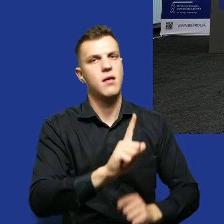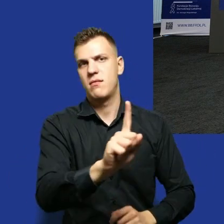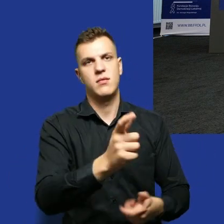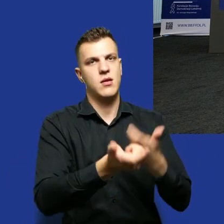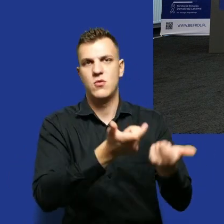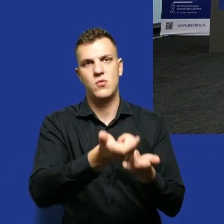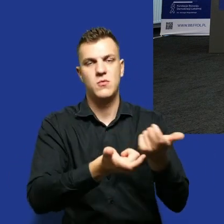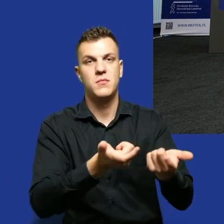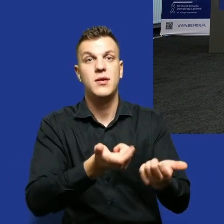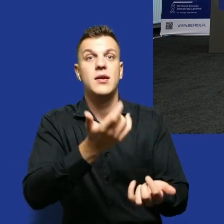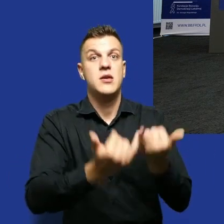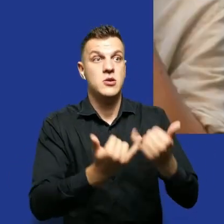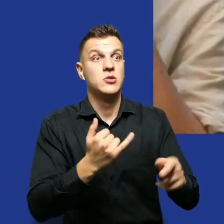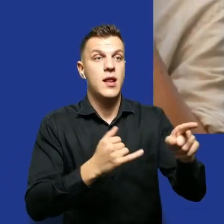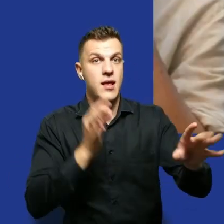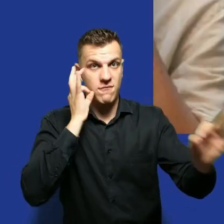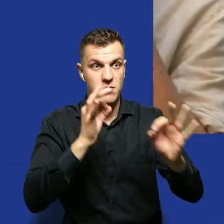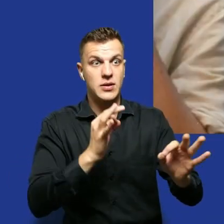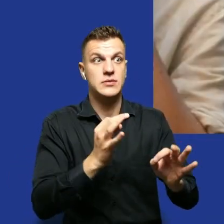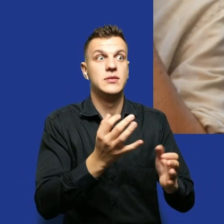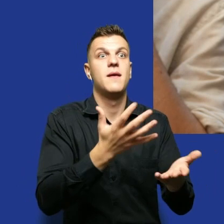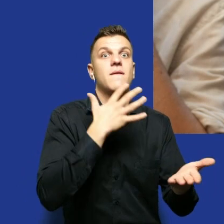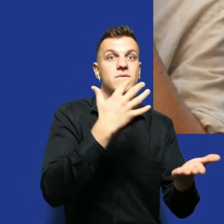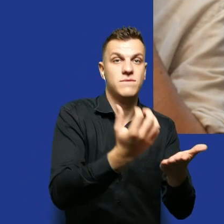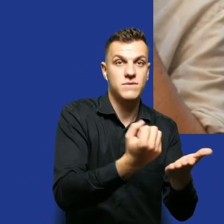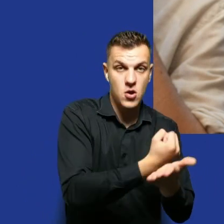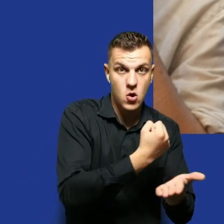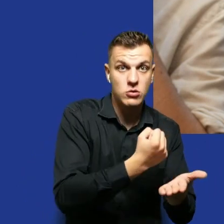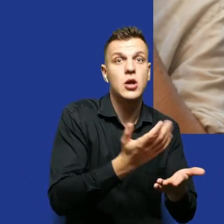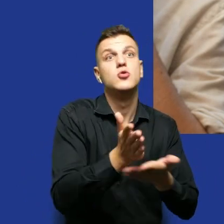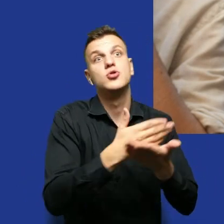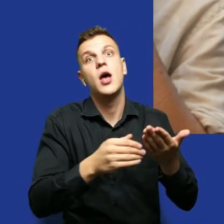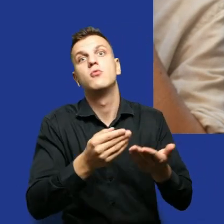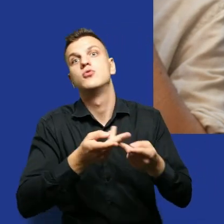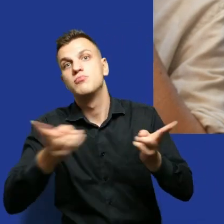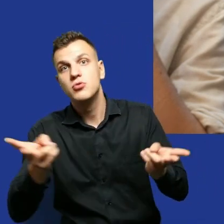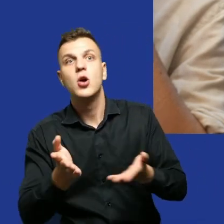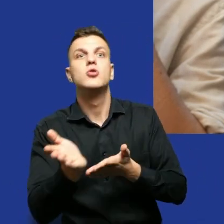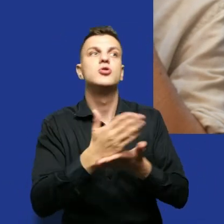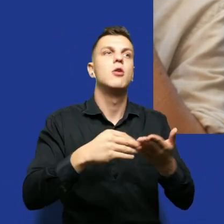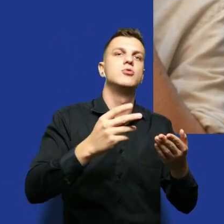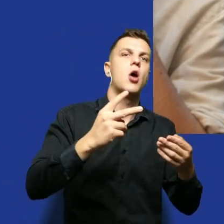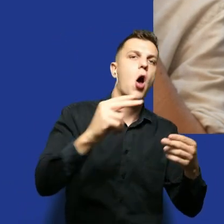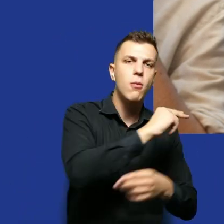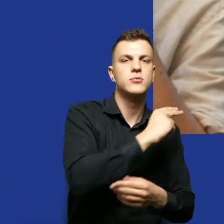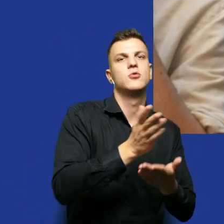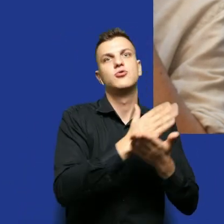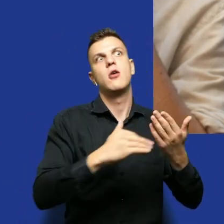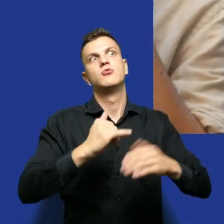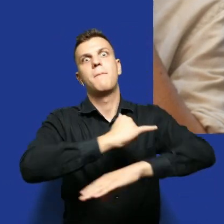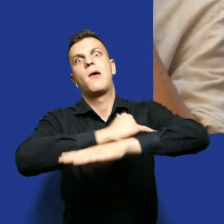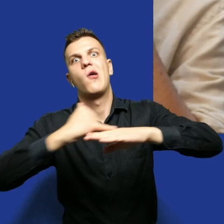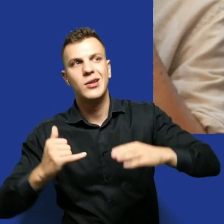zróbmy tak, że jeśli druga strona bierze tę informację i udostępnia tylko część z niej, coś wycina, coś zasłania, coś podkreśla i